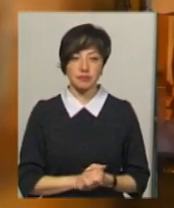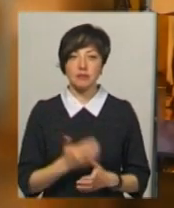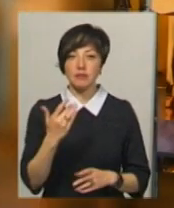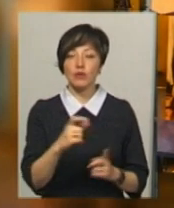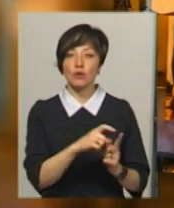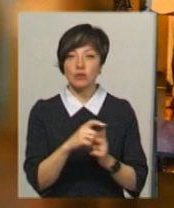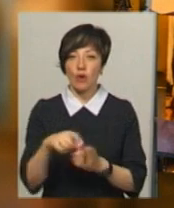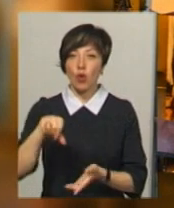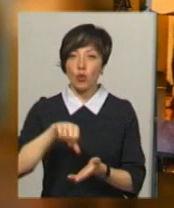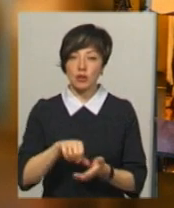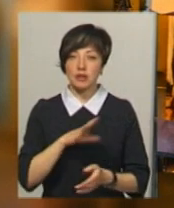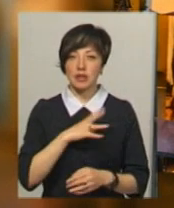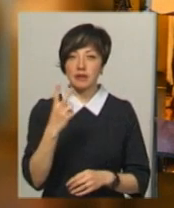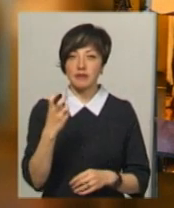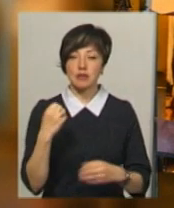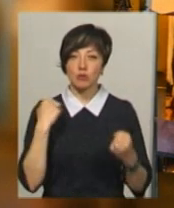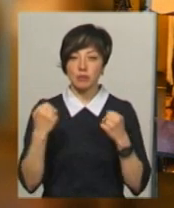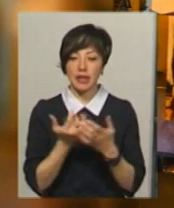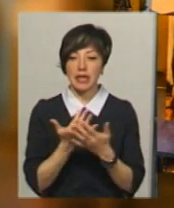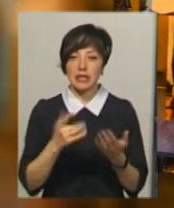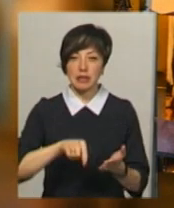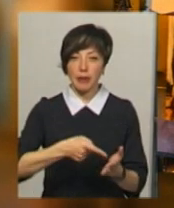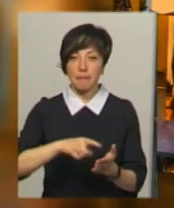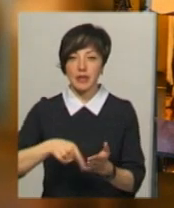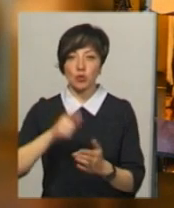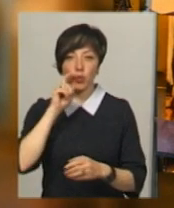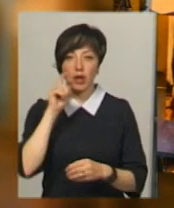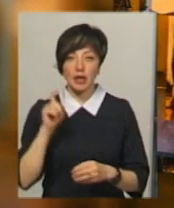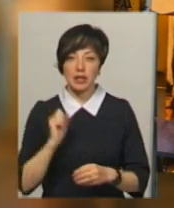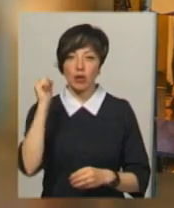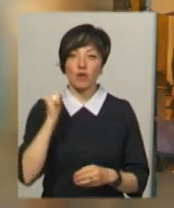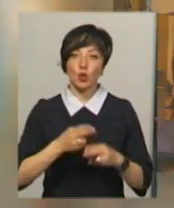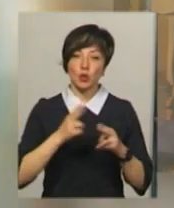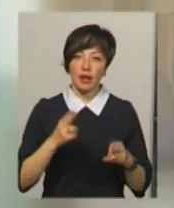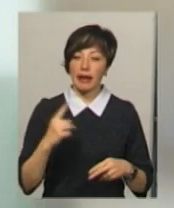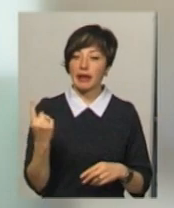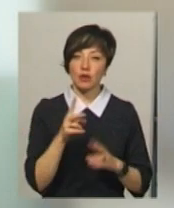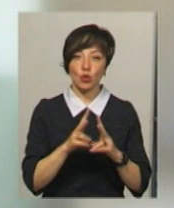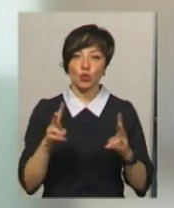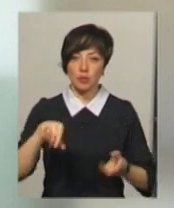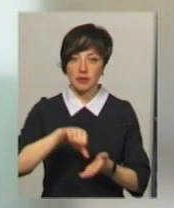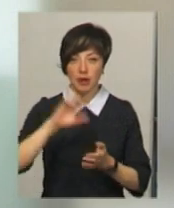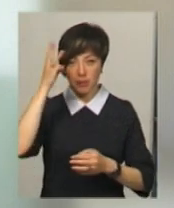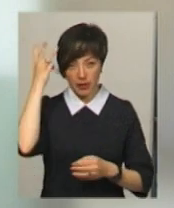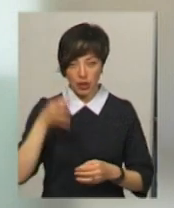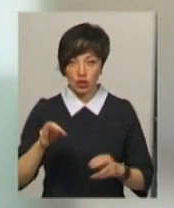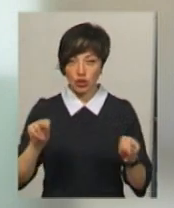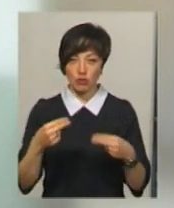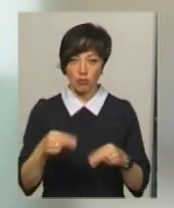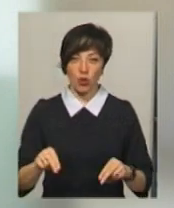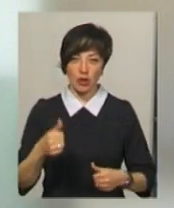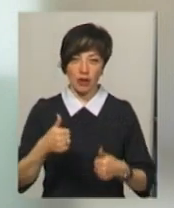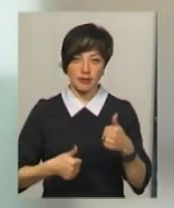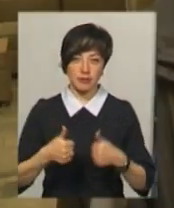За його словами, участь взяли 200 спортсменів з різних міст України. Гирівики з Дунаєвців – єдині, хто представляли Хмельниччину на чемпіонаті.